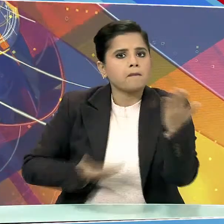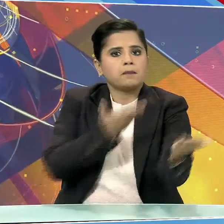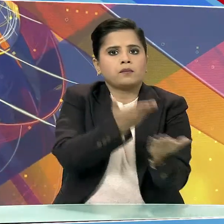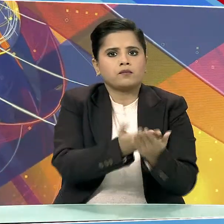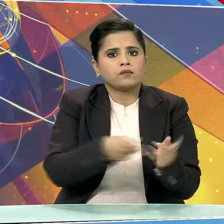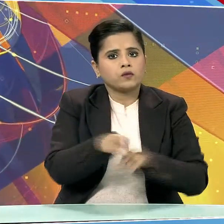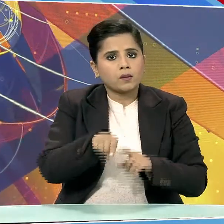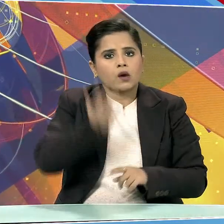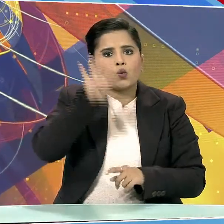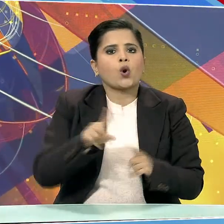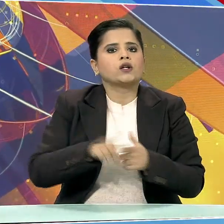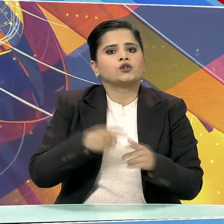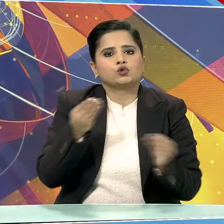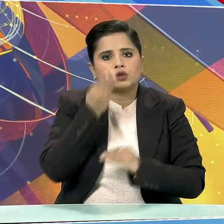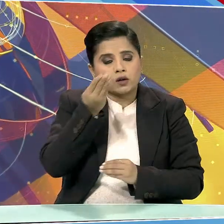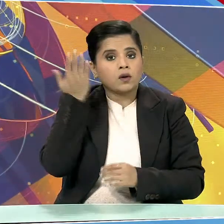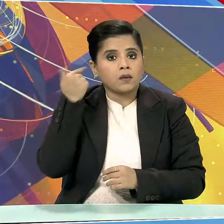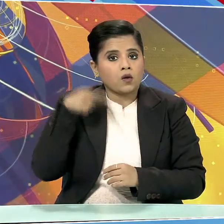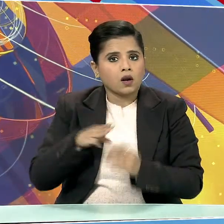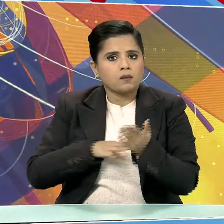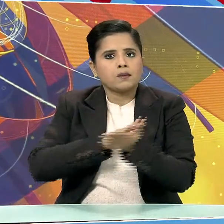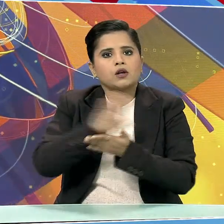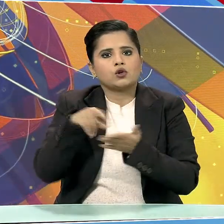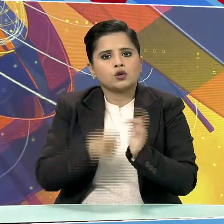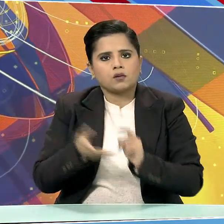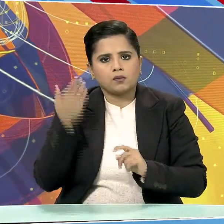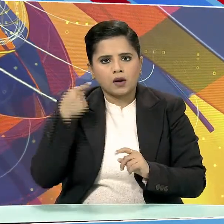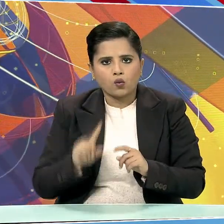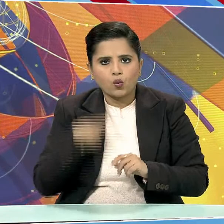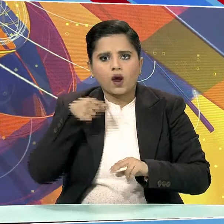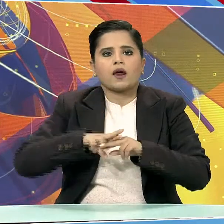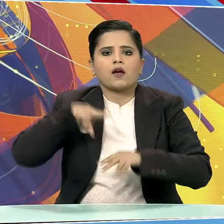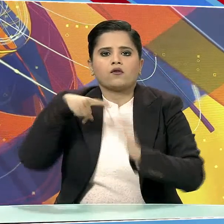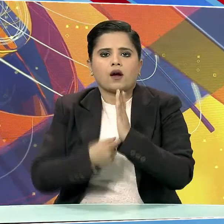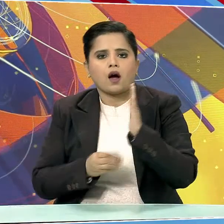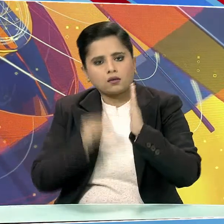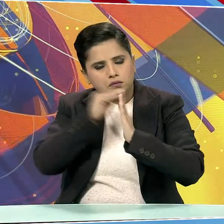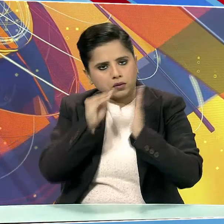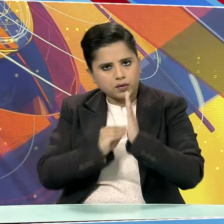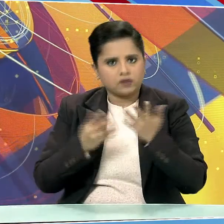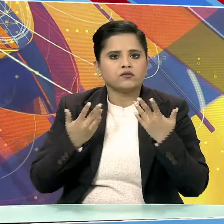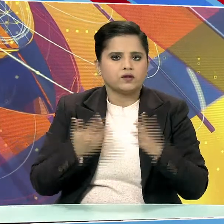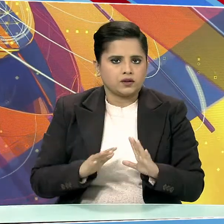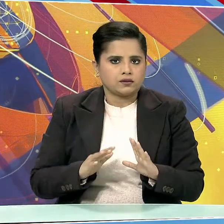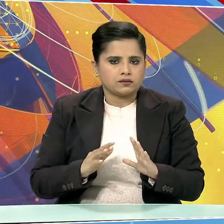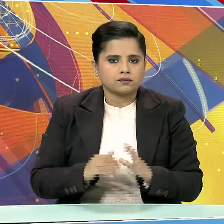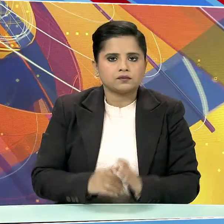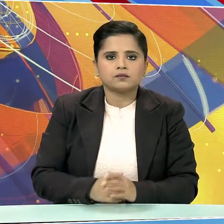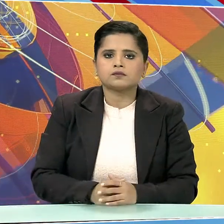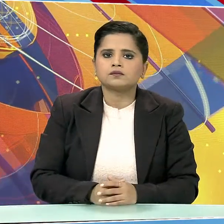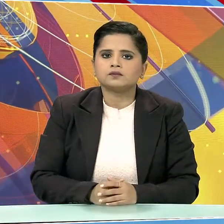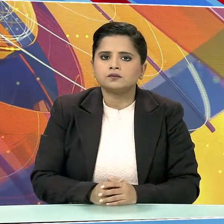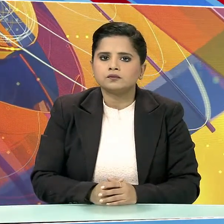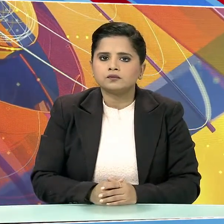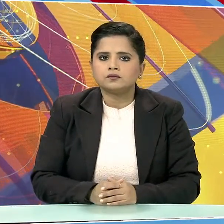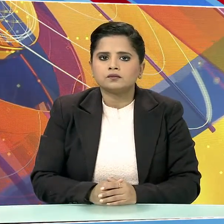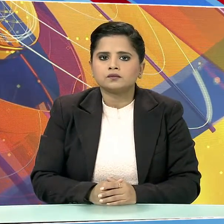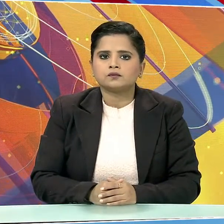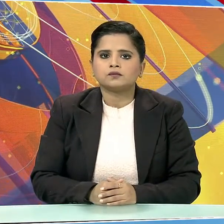पर चार जन्वरी को मिश्रा के खिलाफ प्रात्मिकी दर्स की थी।